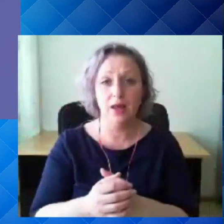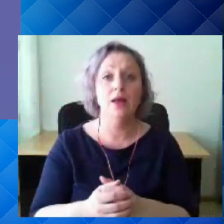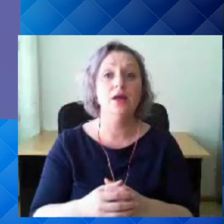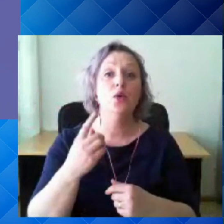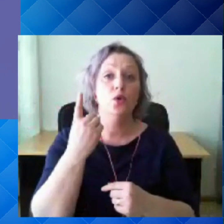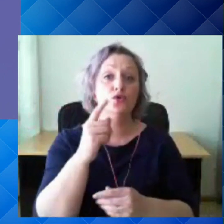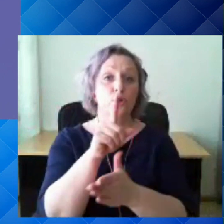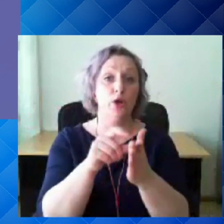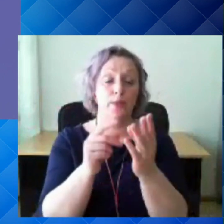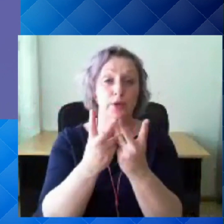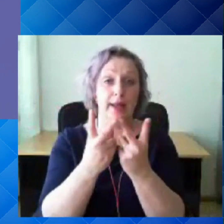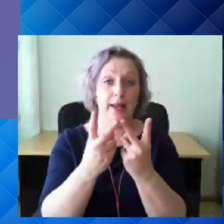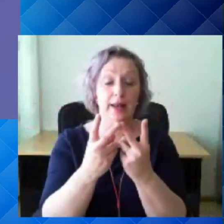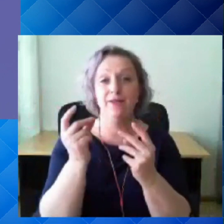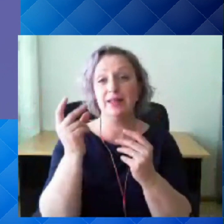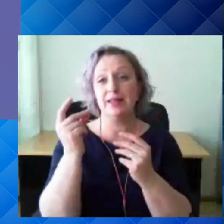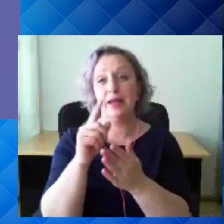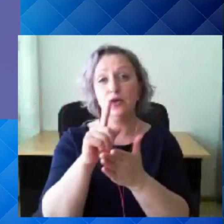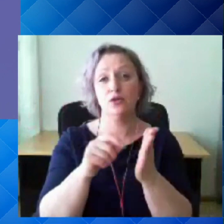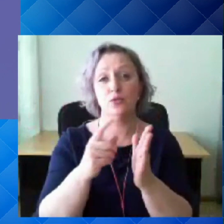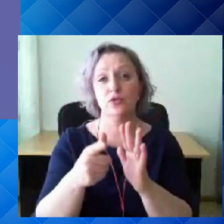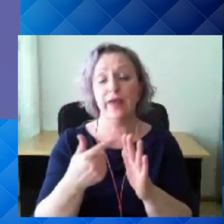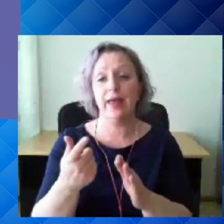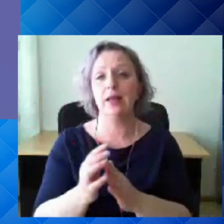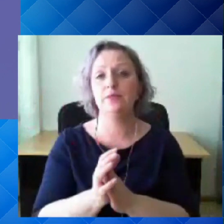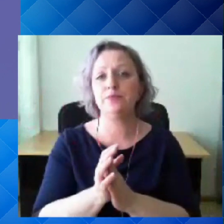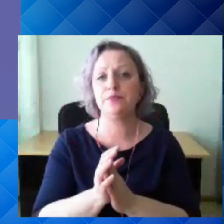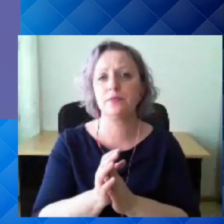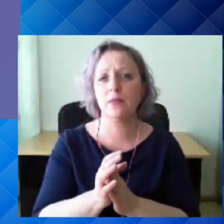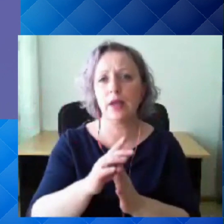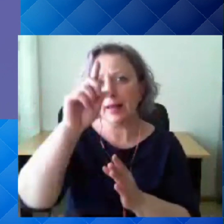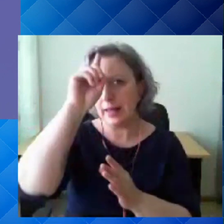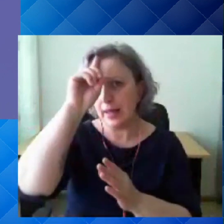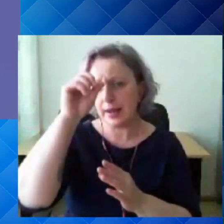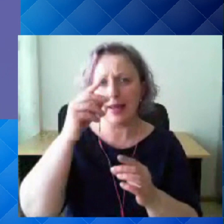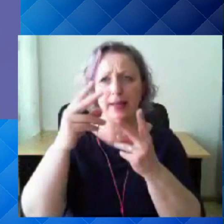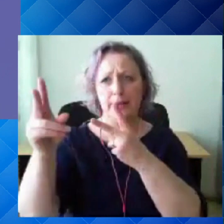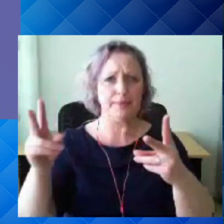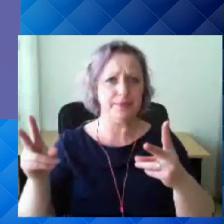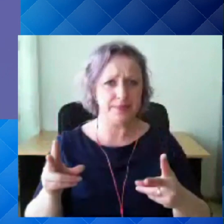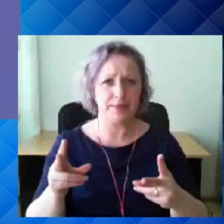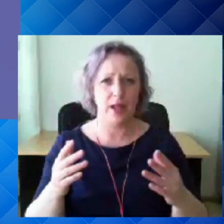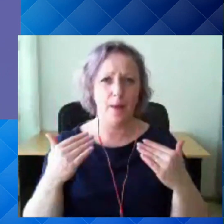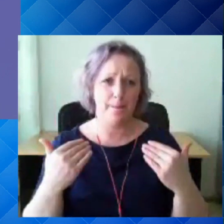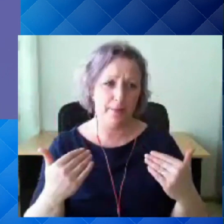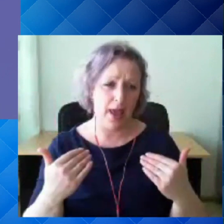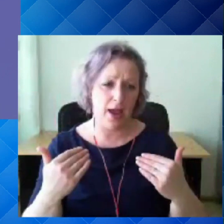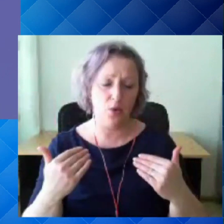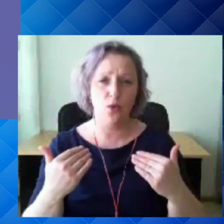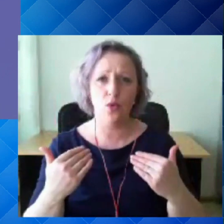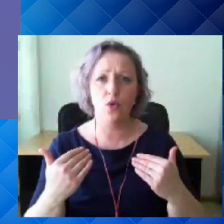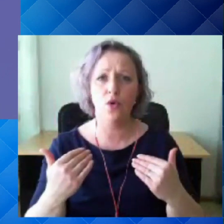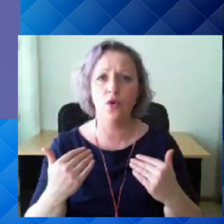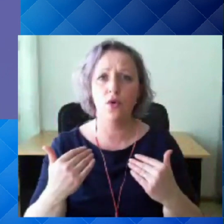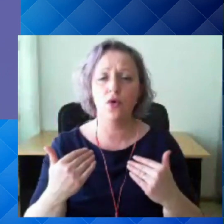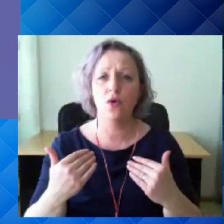olnud üks küsimus ja teine küsimus ka, et midmed riigid on siis nüüd praegu, kui nad nii-öelda